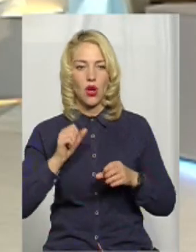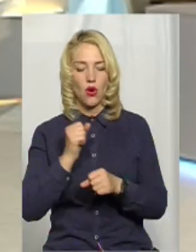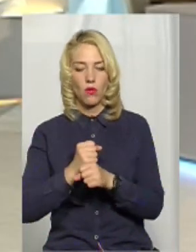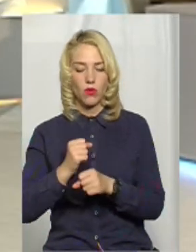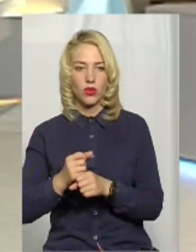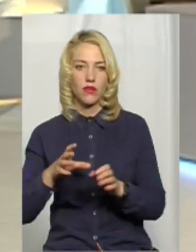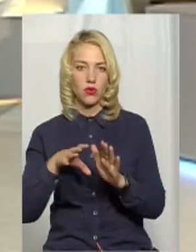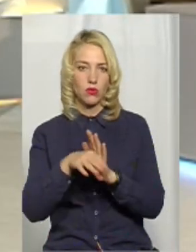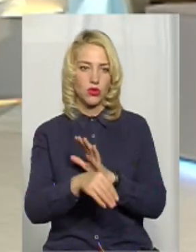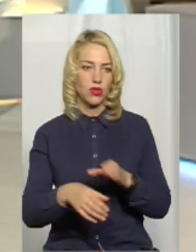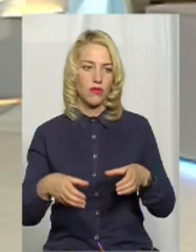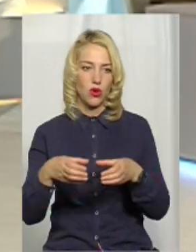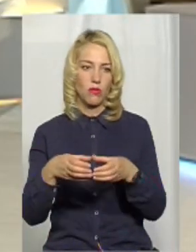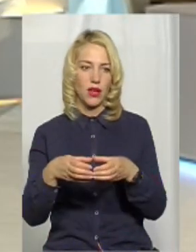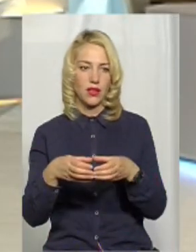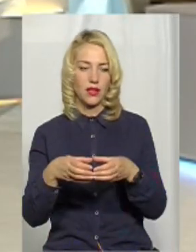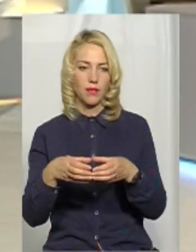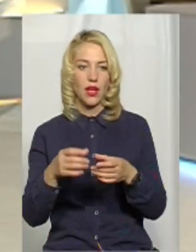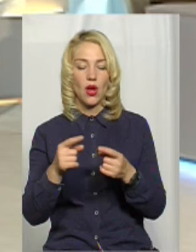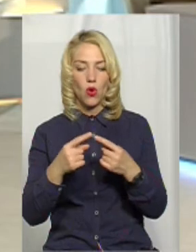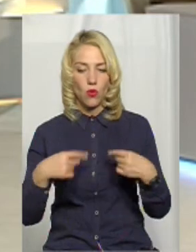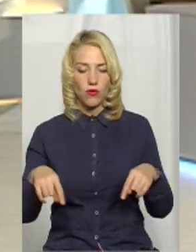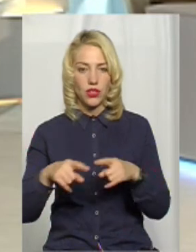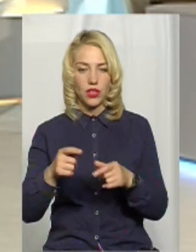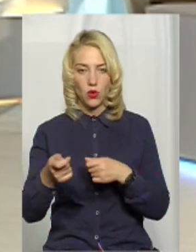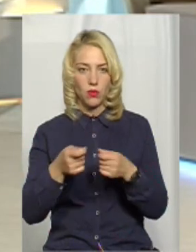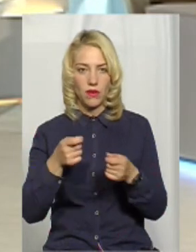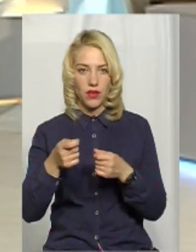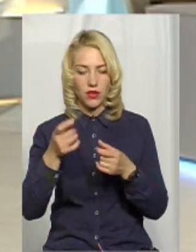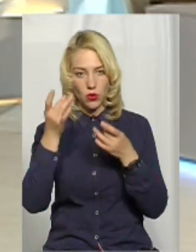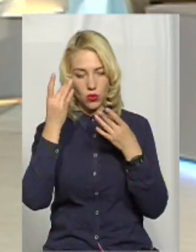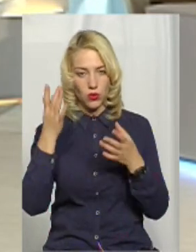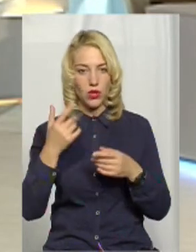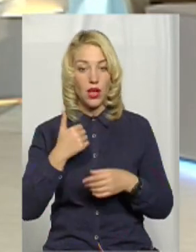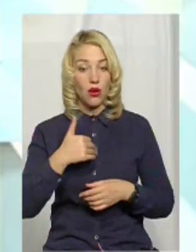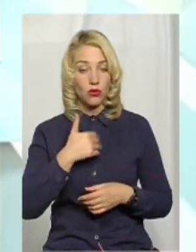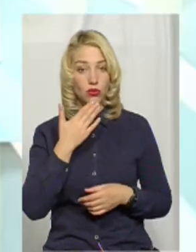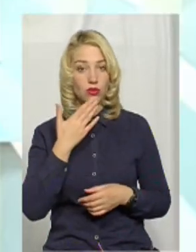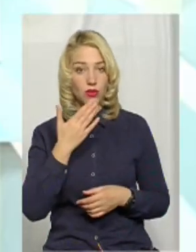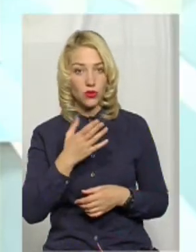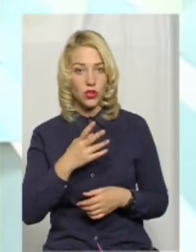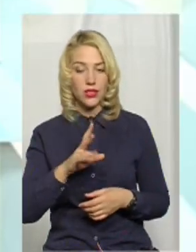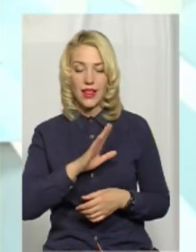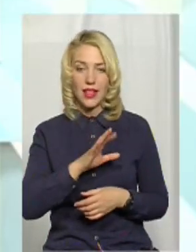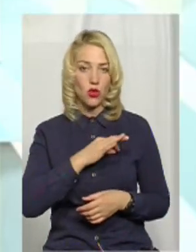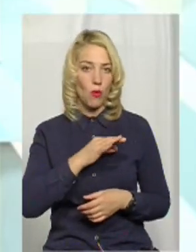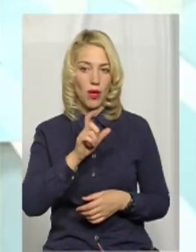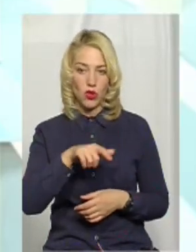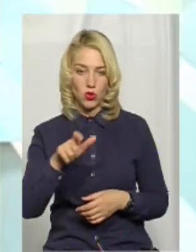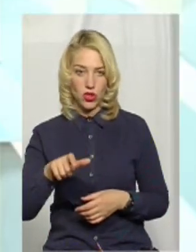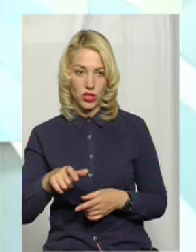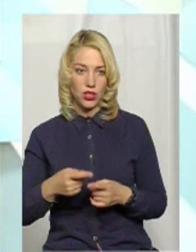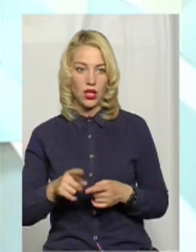в громадах, в відділах, управліннях культури. Але я хочу звернутися також до всіх небайдужих жителів,